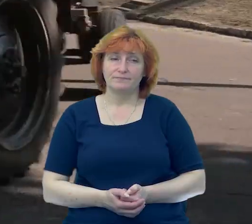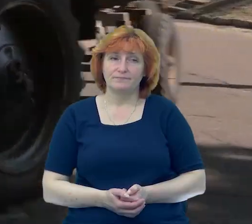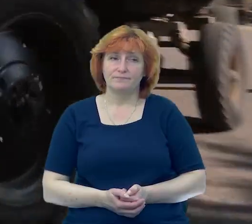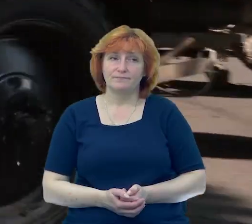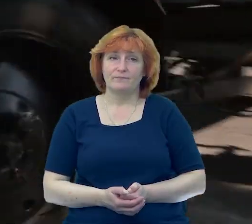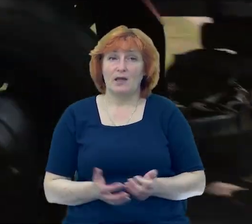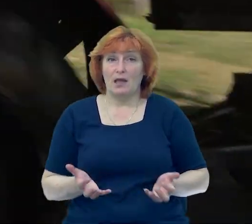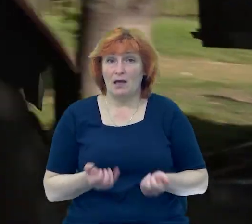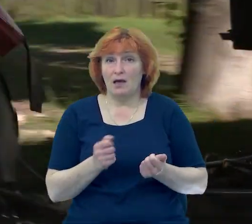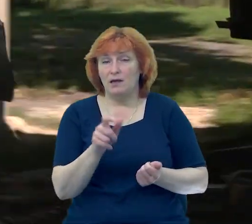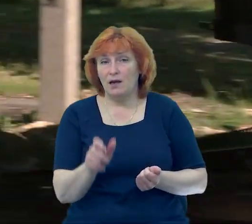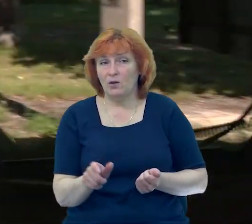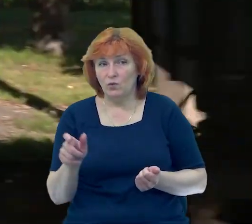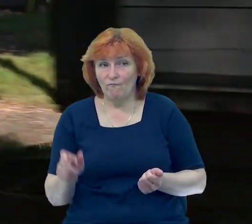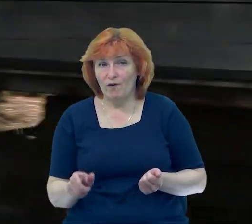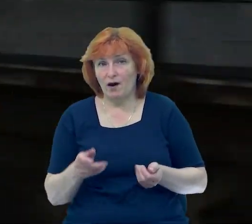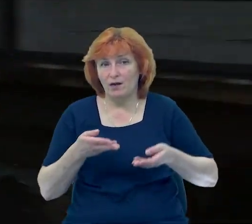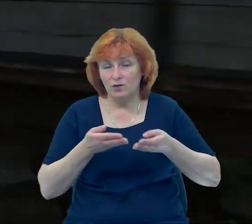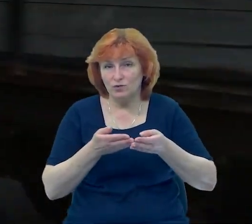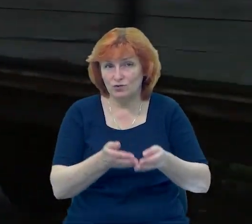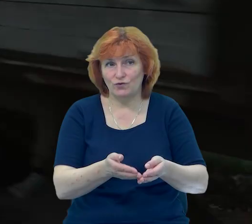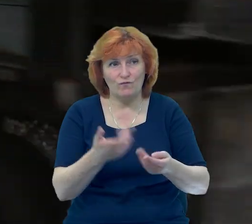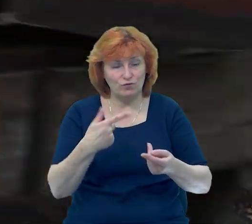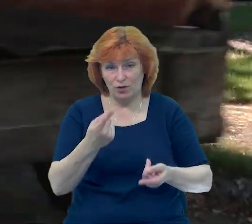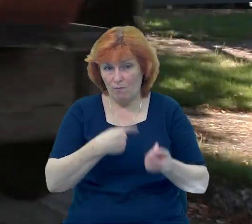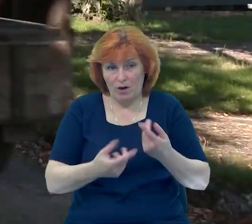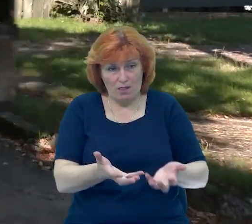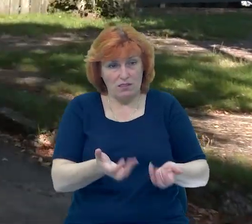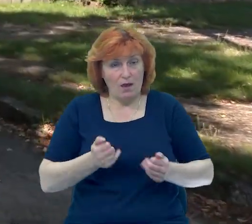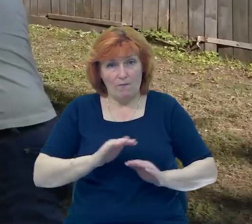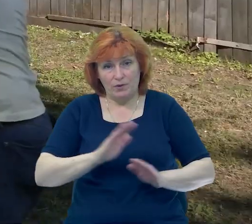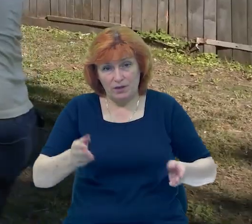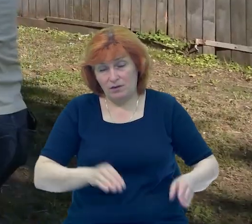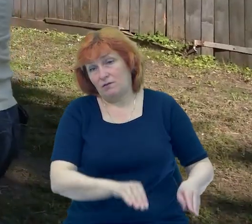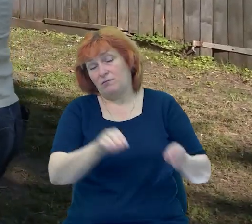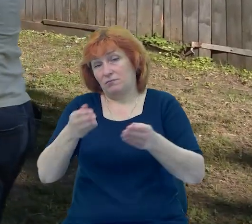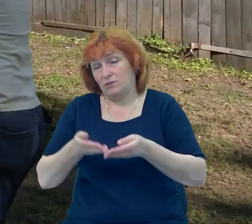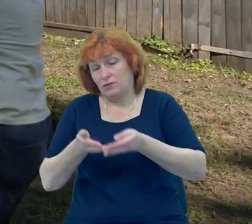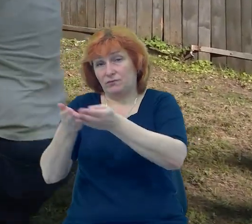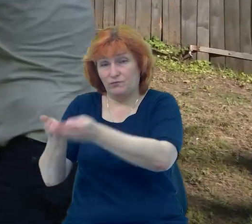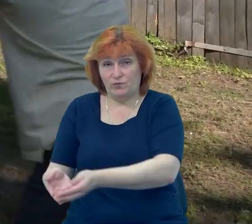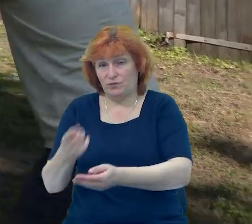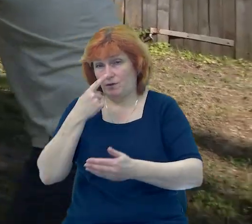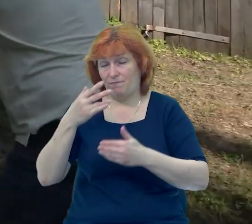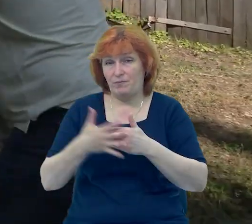Рятувальники через пошкодження човна назад не прийняли. Його розвантажили на подвір'ї селищної ради.